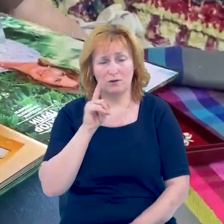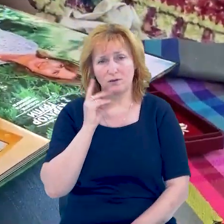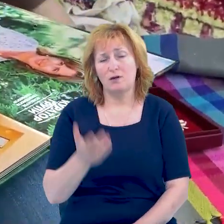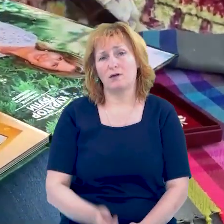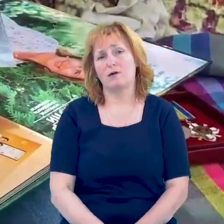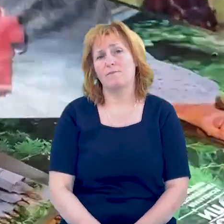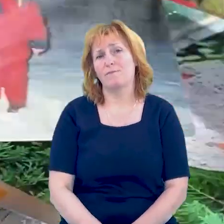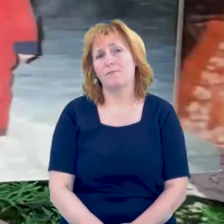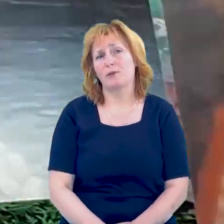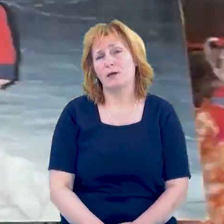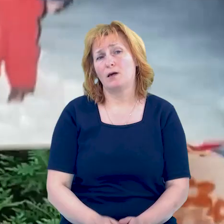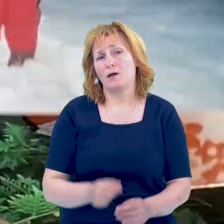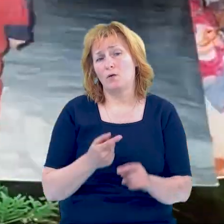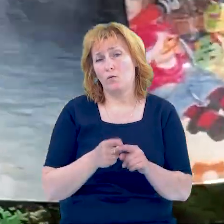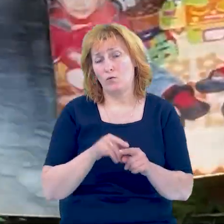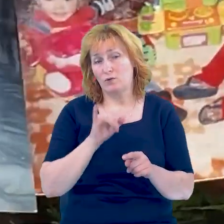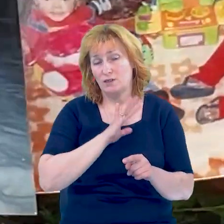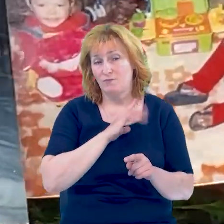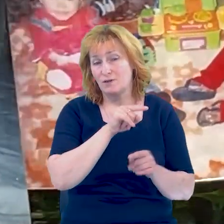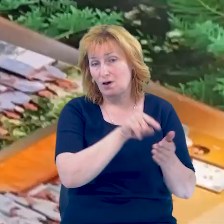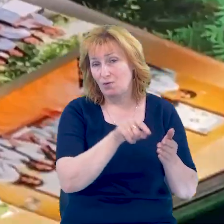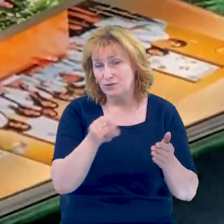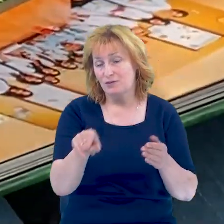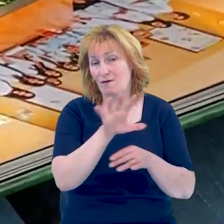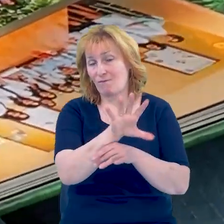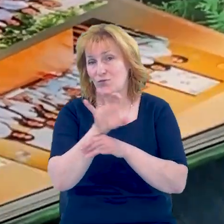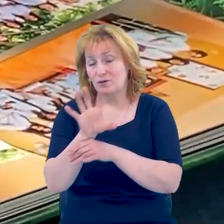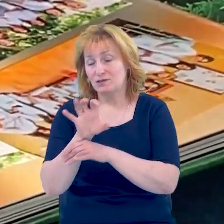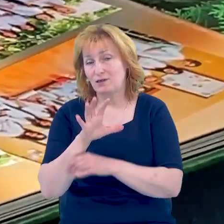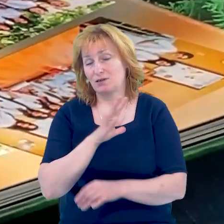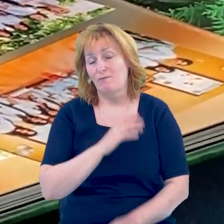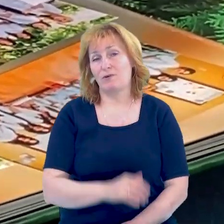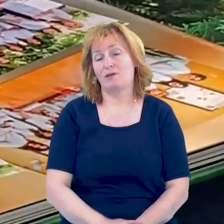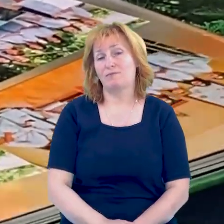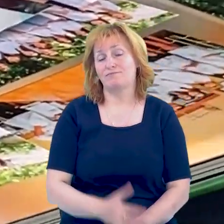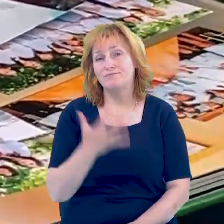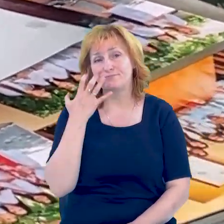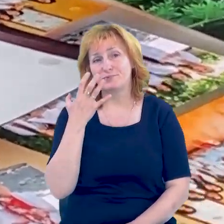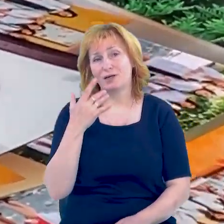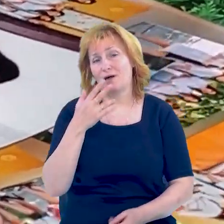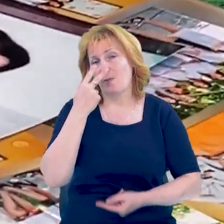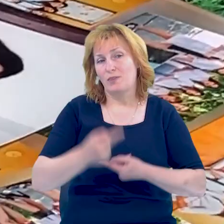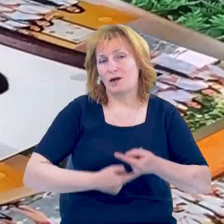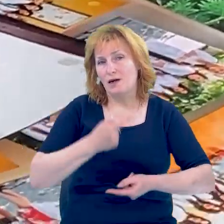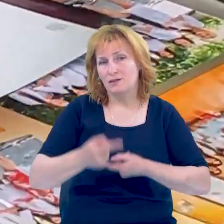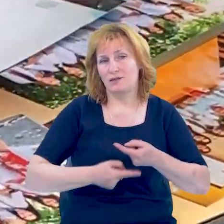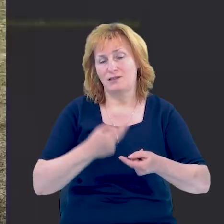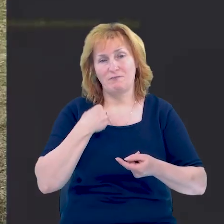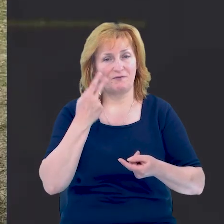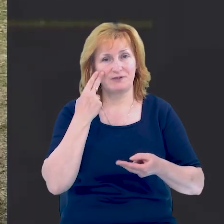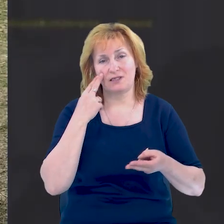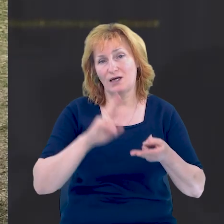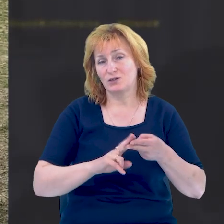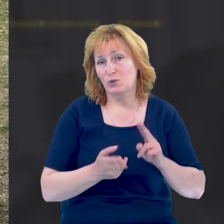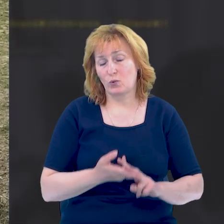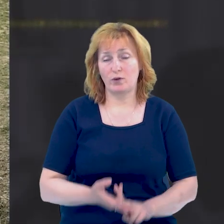після оцієї фотосесії. Нас була ось ця обов'язкова. Як традиція, на всіх фотографіях ми цілуємося.